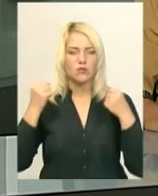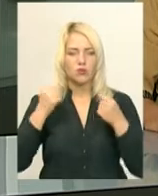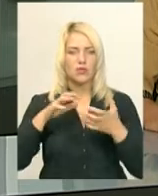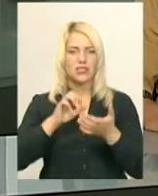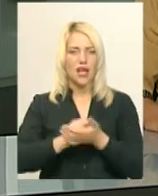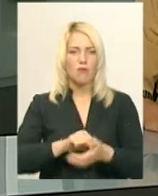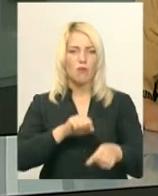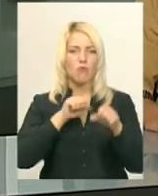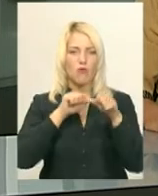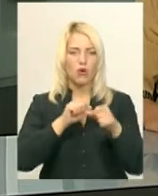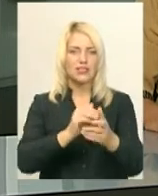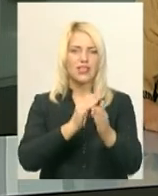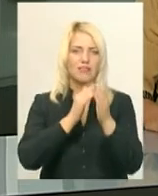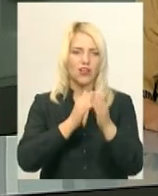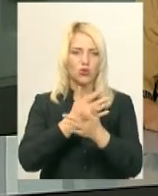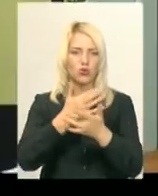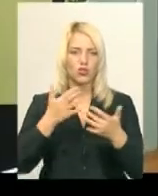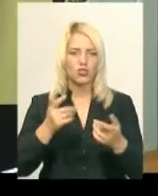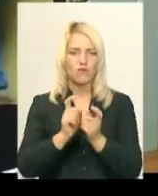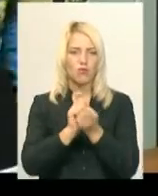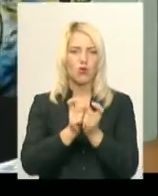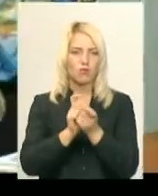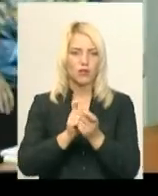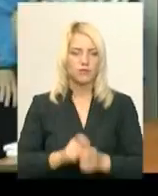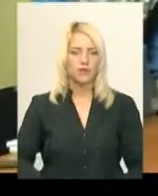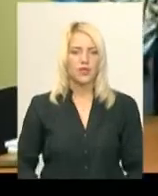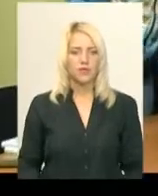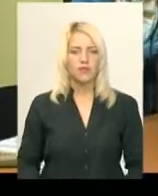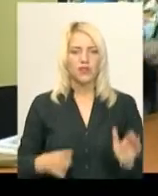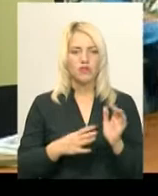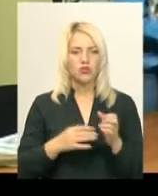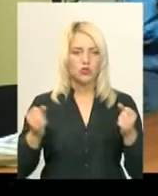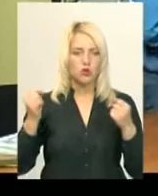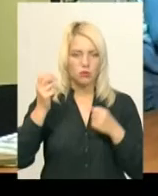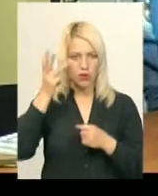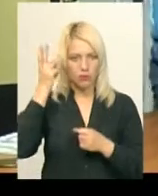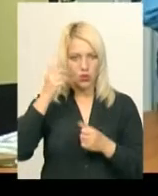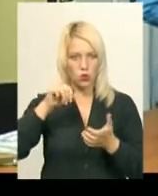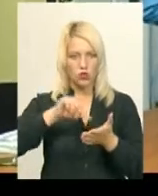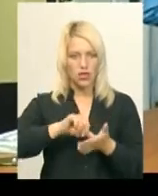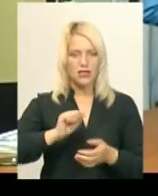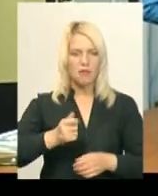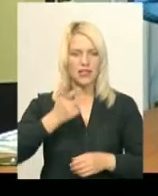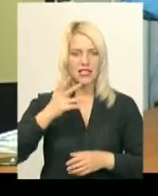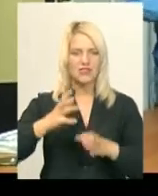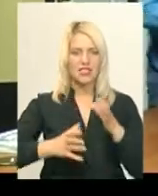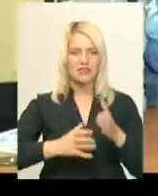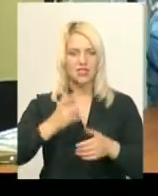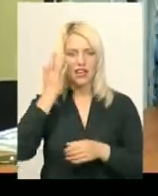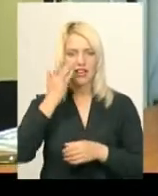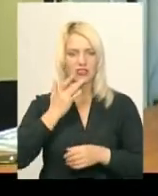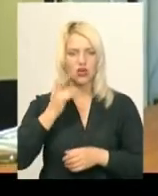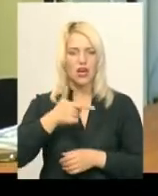текондо-ВТ та в вільній боротьбі. Дев'ятеро спортсменів Хмельниччини, учасників та призерів Всесвітньої літньої